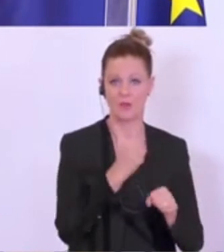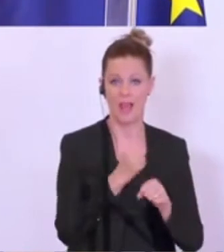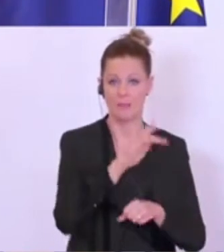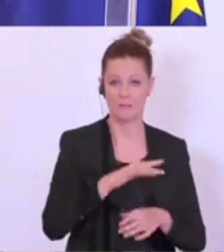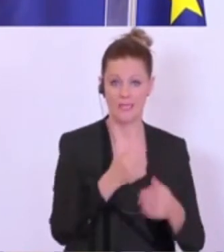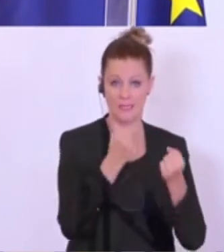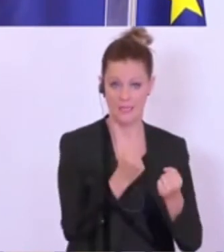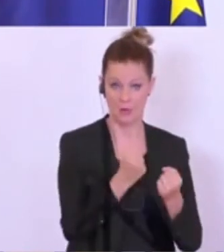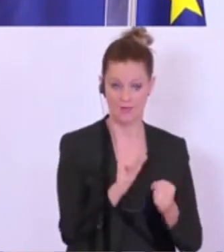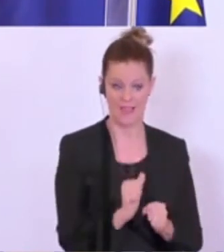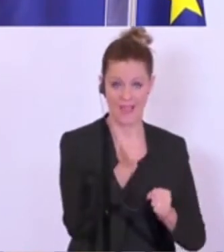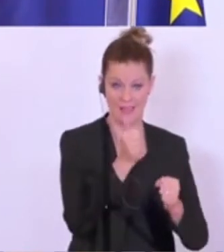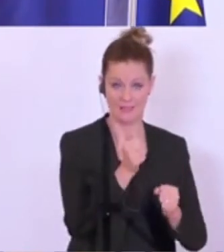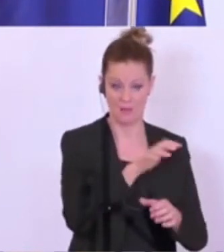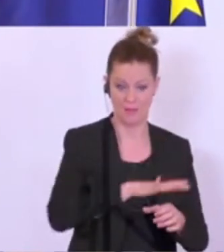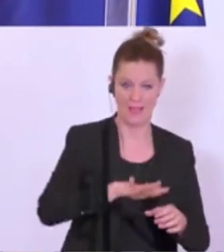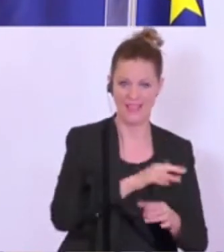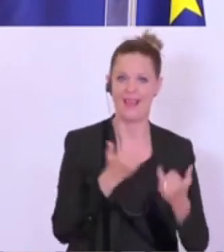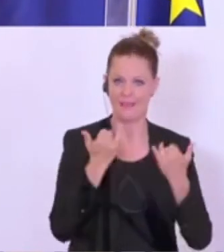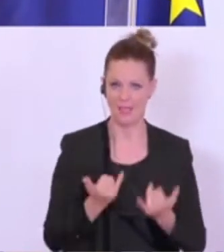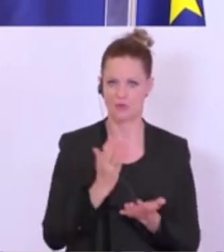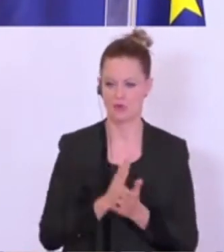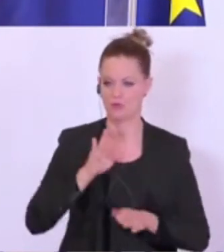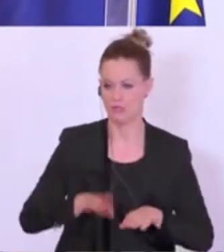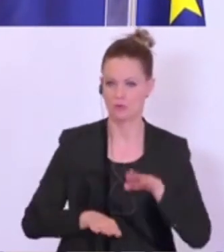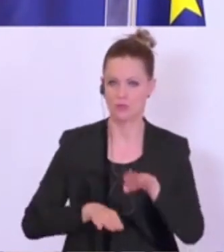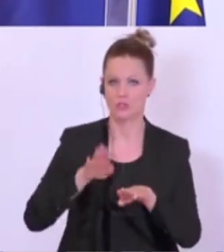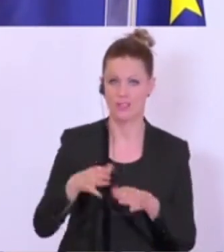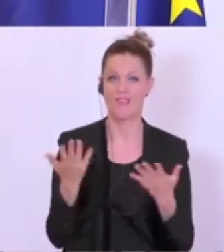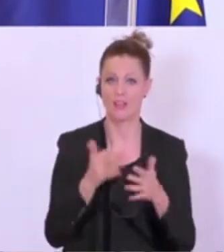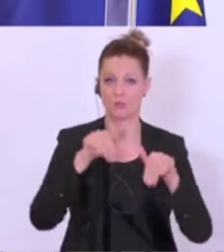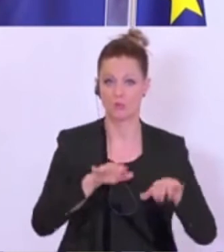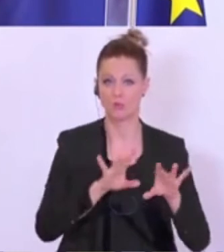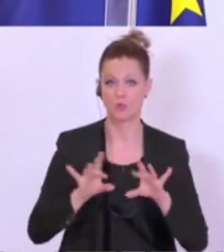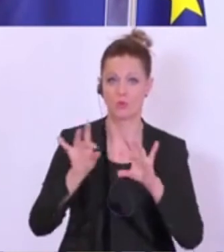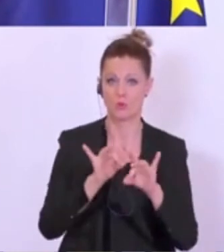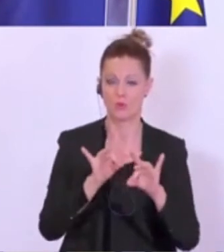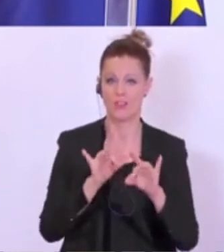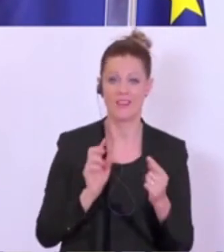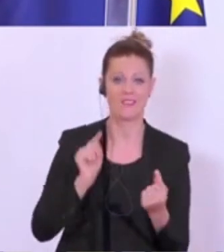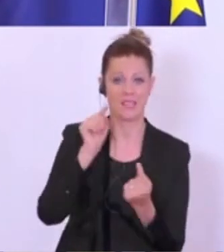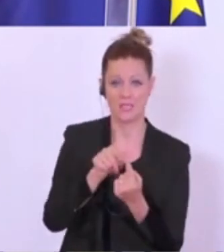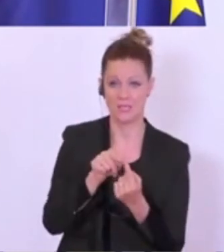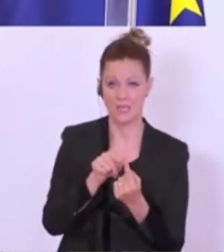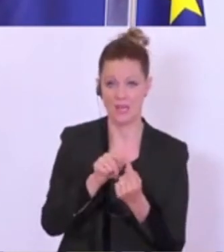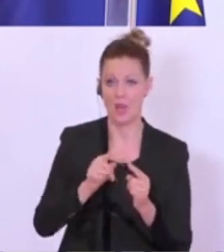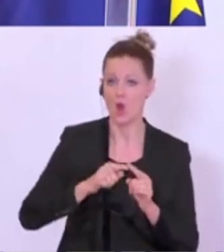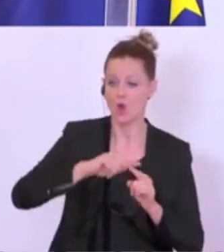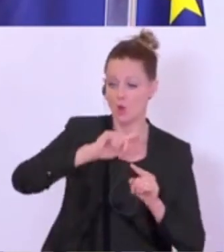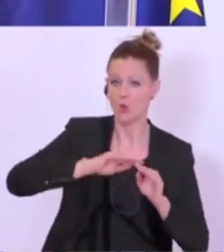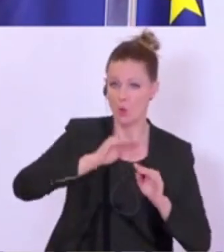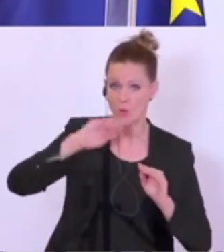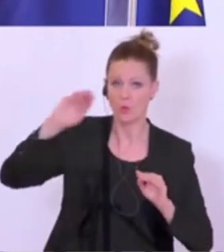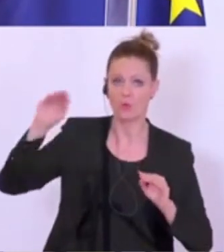Und jetzt geht es schon um die nächsten Schritte, nämlich was ist zu tun, um die Konjunktur wieder